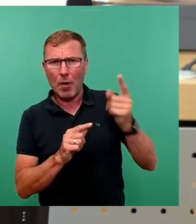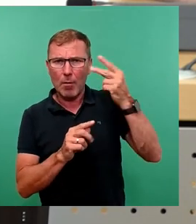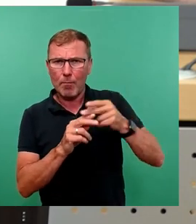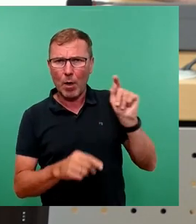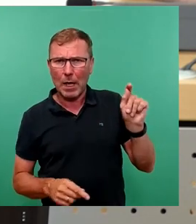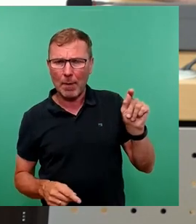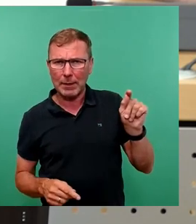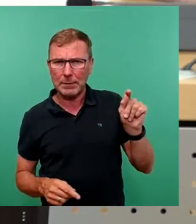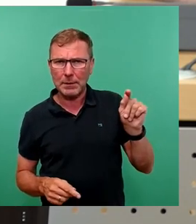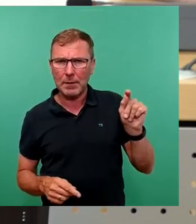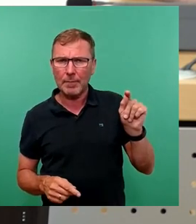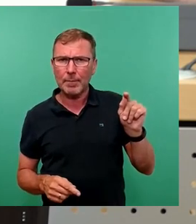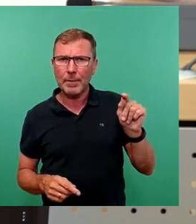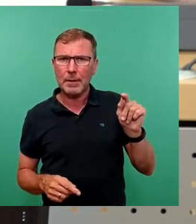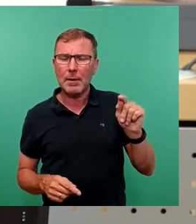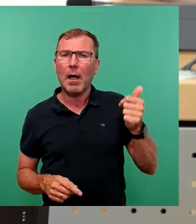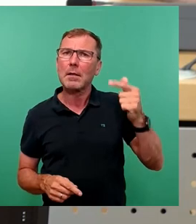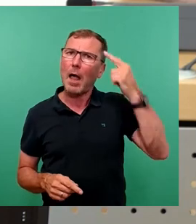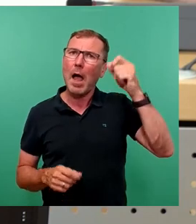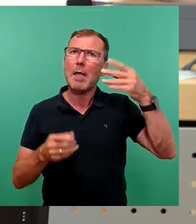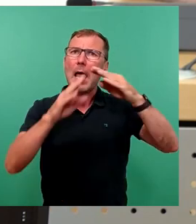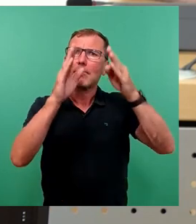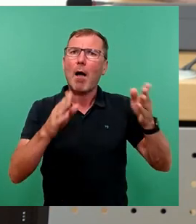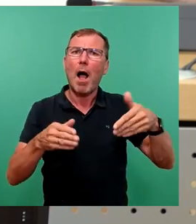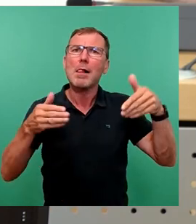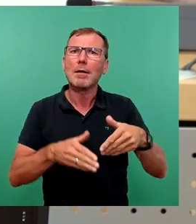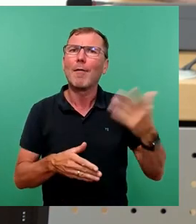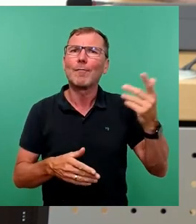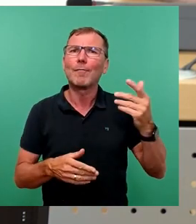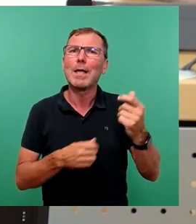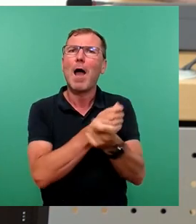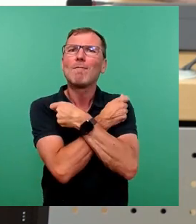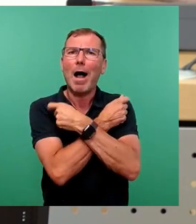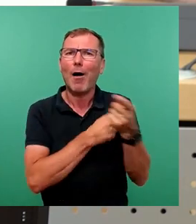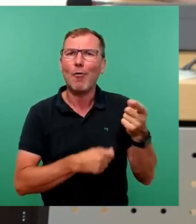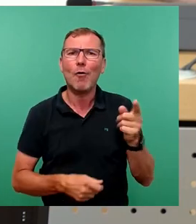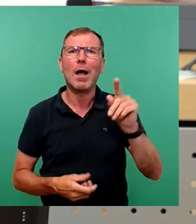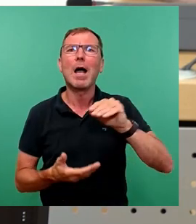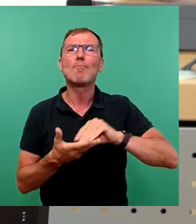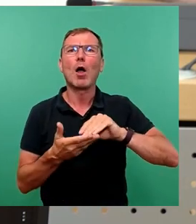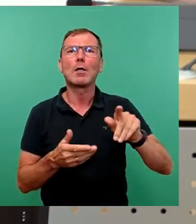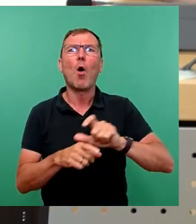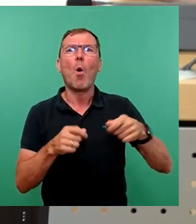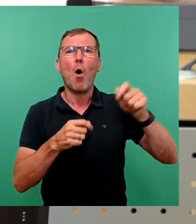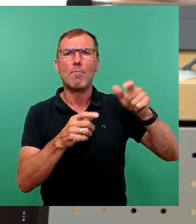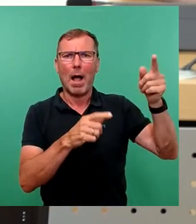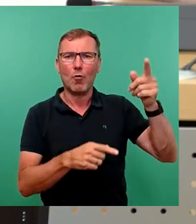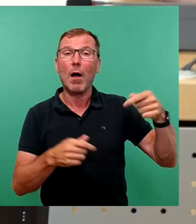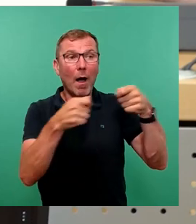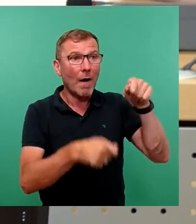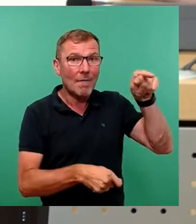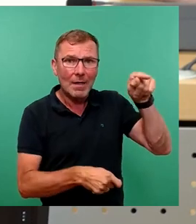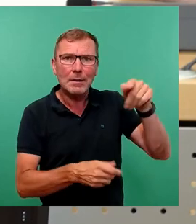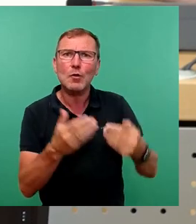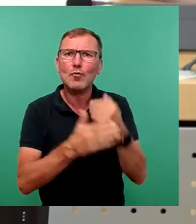nicht ein Grabdenkmal wie ein ägyptischer Pharao, sondern ein Bürokratiedenkmal gesetzt. Das ist im Rohbau. Finanziert wird das neue